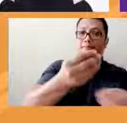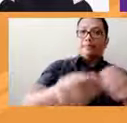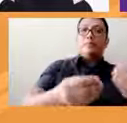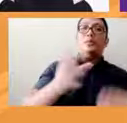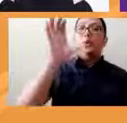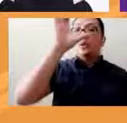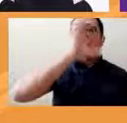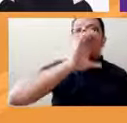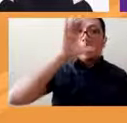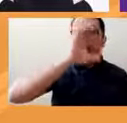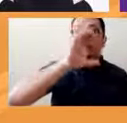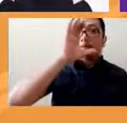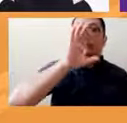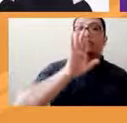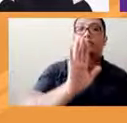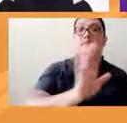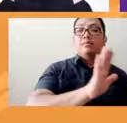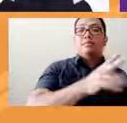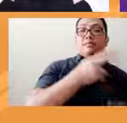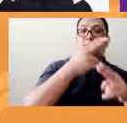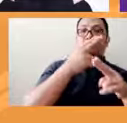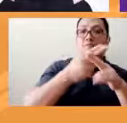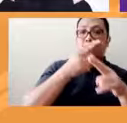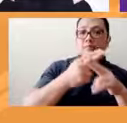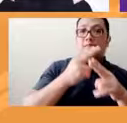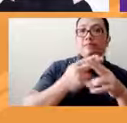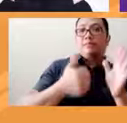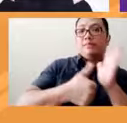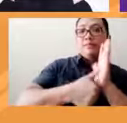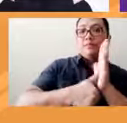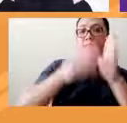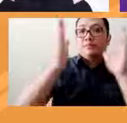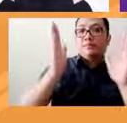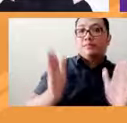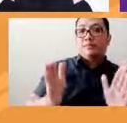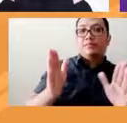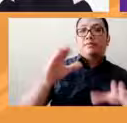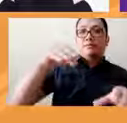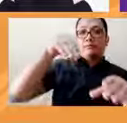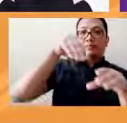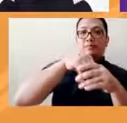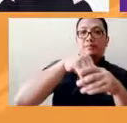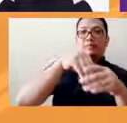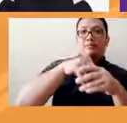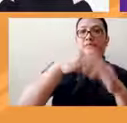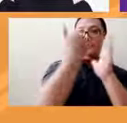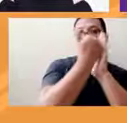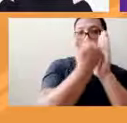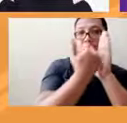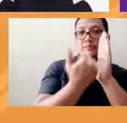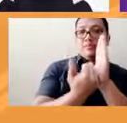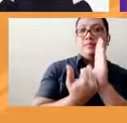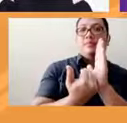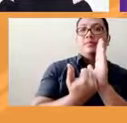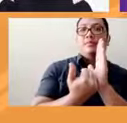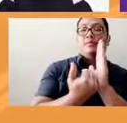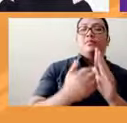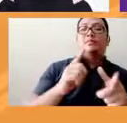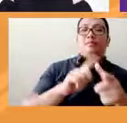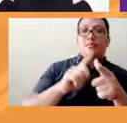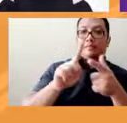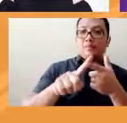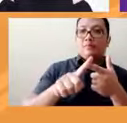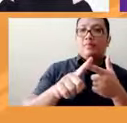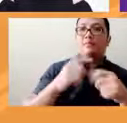pangalan ng mga votante doon sa listahan ng mga votante and we ensure